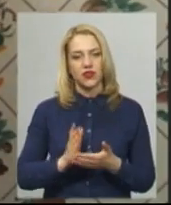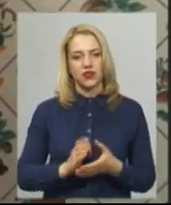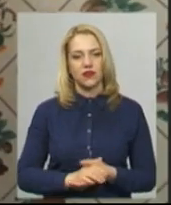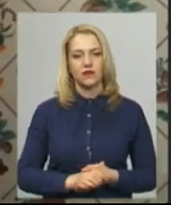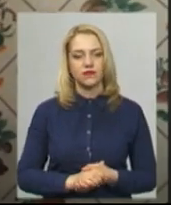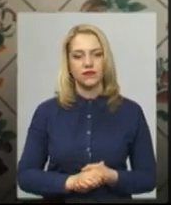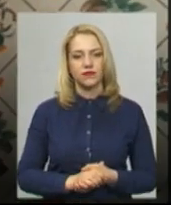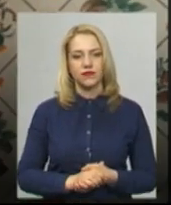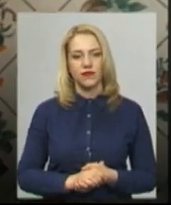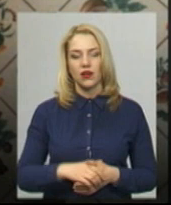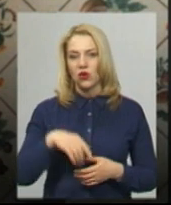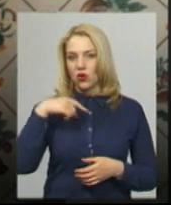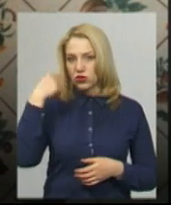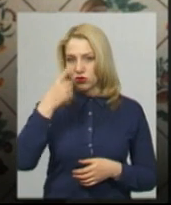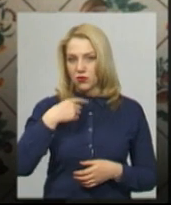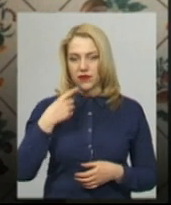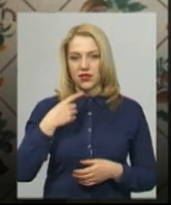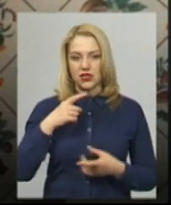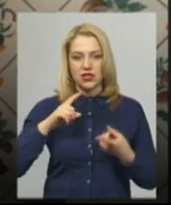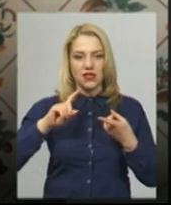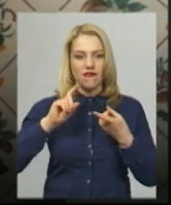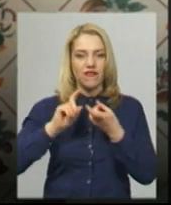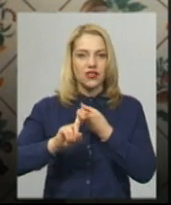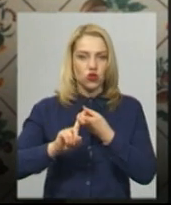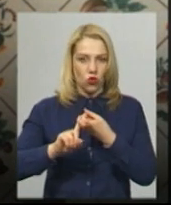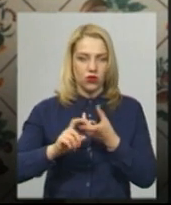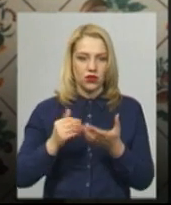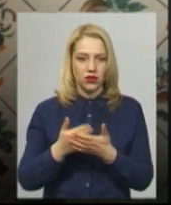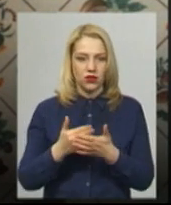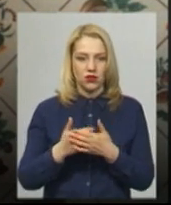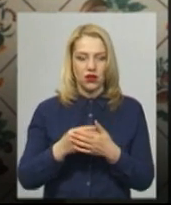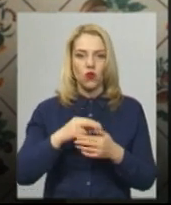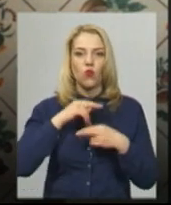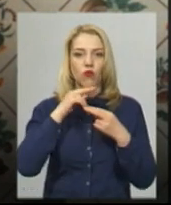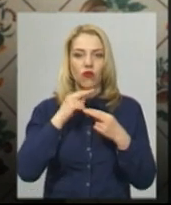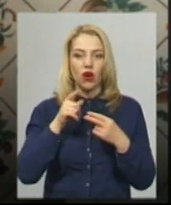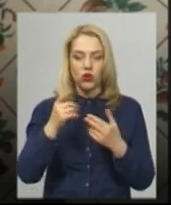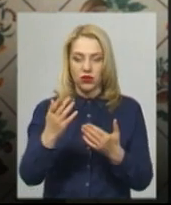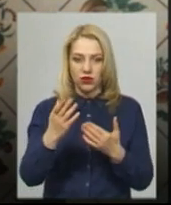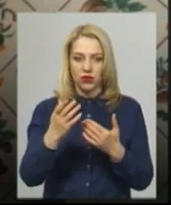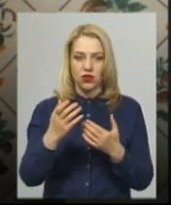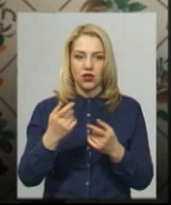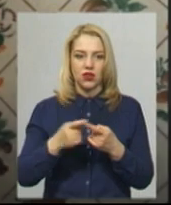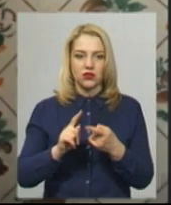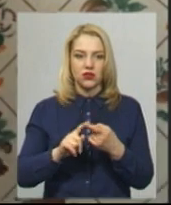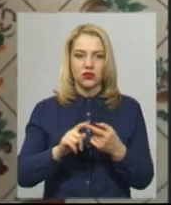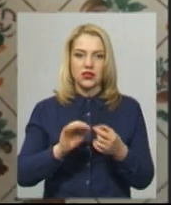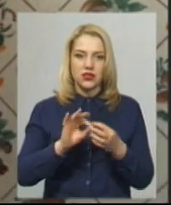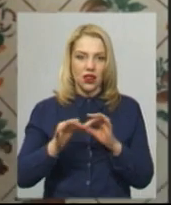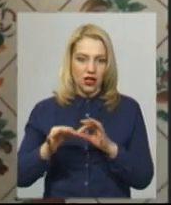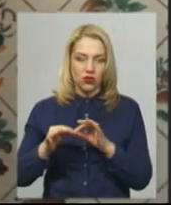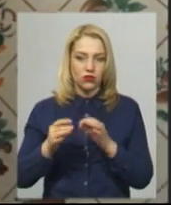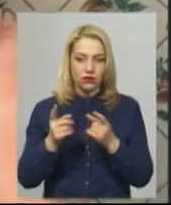є особливий зв'язок. І увагу, насправді, їхню тримувати на собі не так складно, через те, що